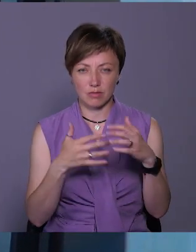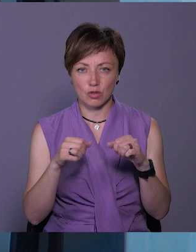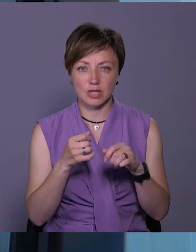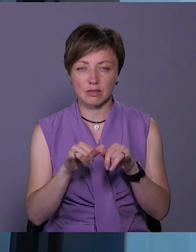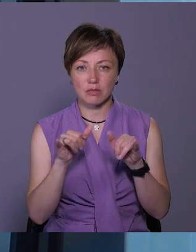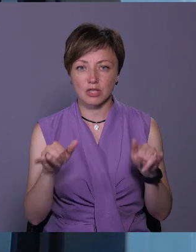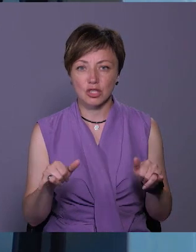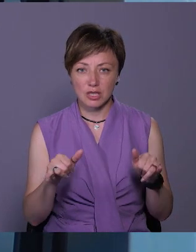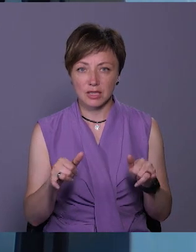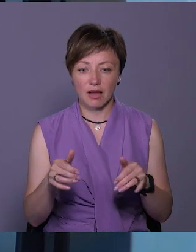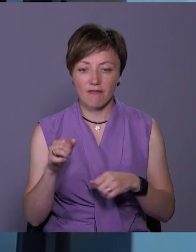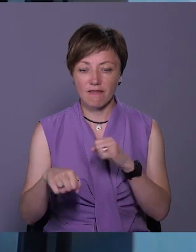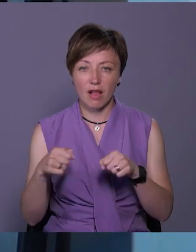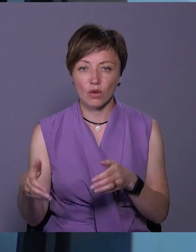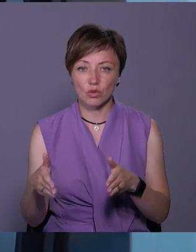кількість велодоріжок,